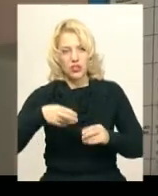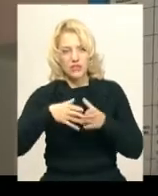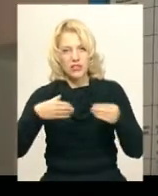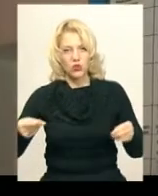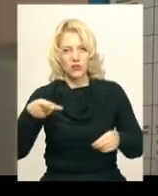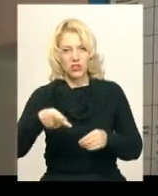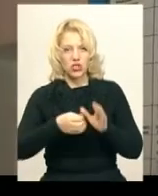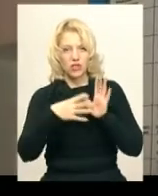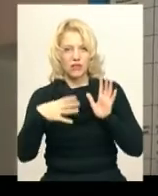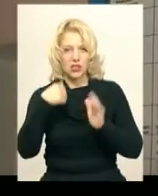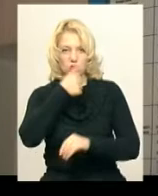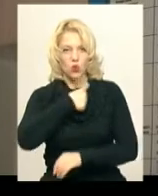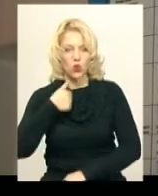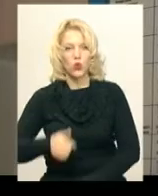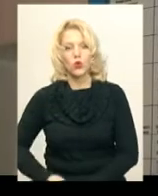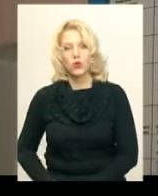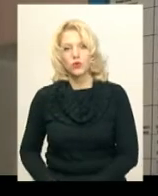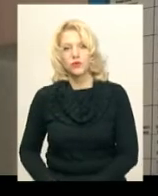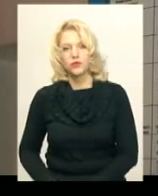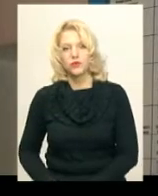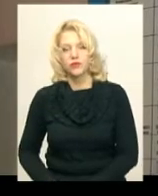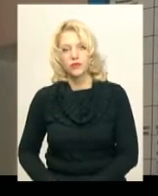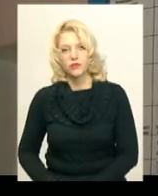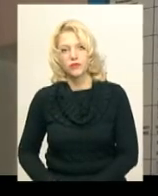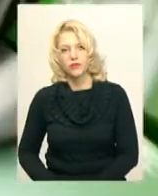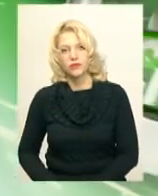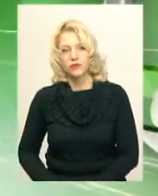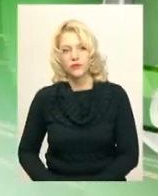року. Тетяна Ворожцова, Віктор Кривий, новини, Поділля, Центр.